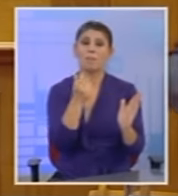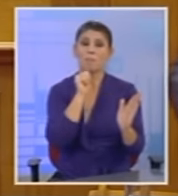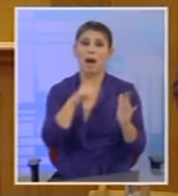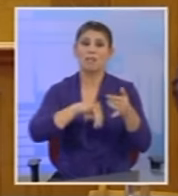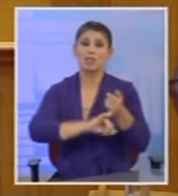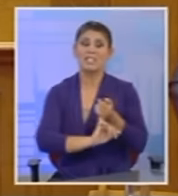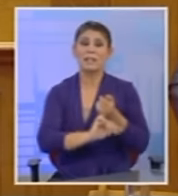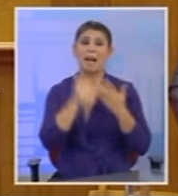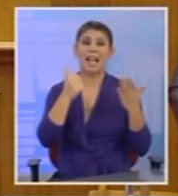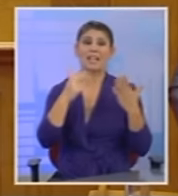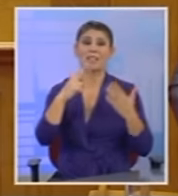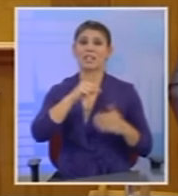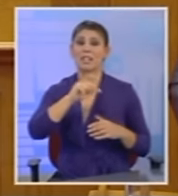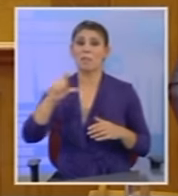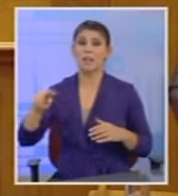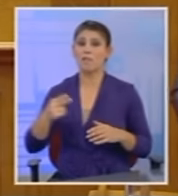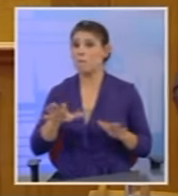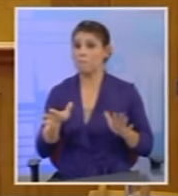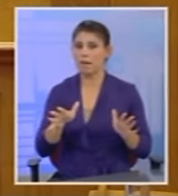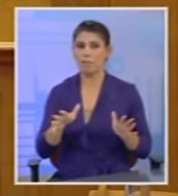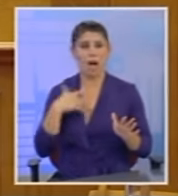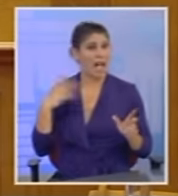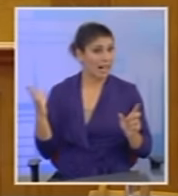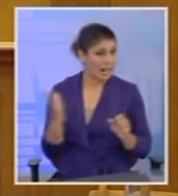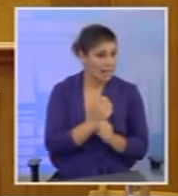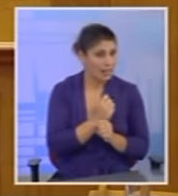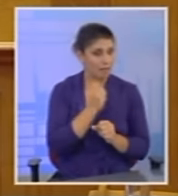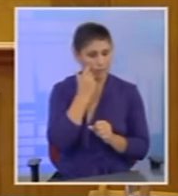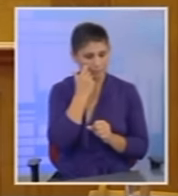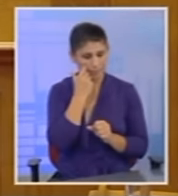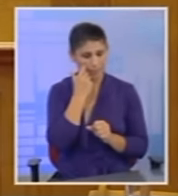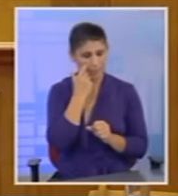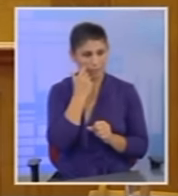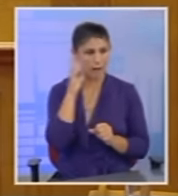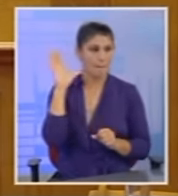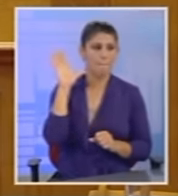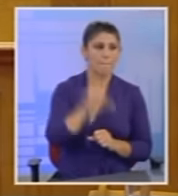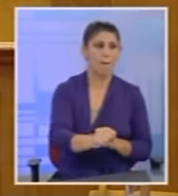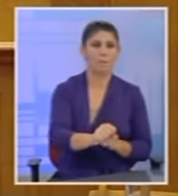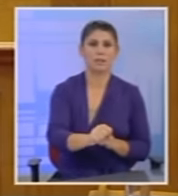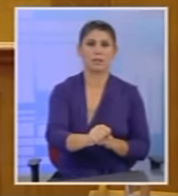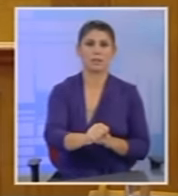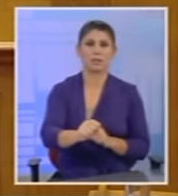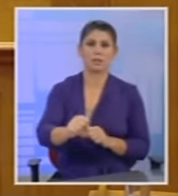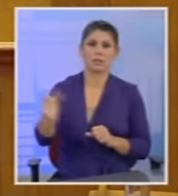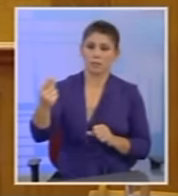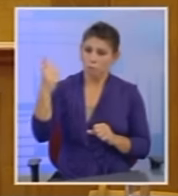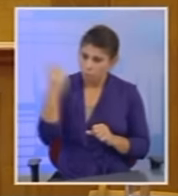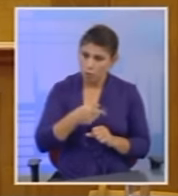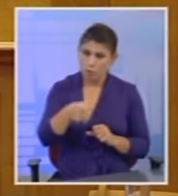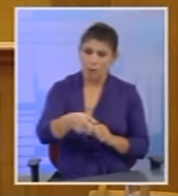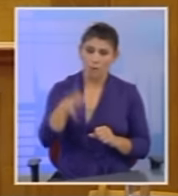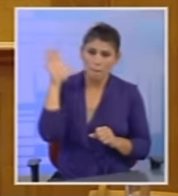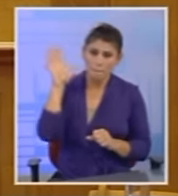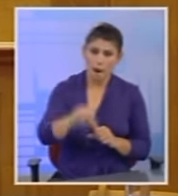αγγίζει τα 6 δισεκατομμύρια ευρώ περίπου. Αν καταφέρνατε να πιάσετε, να φέρετε τη μήμα αυτού στο